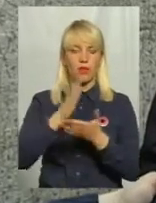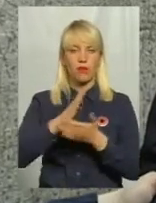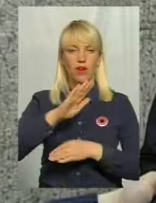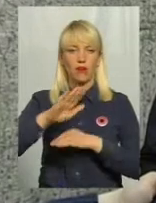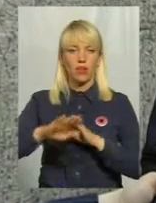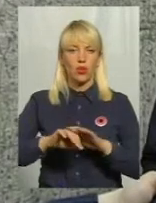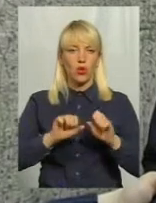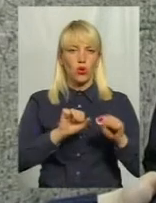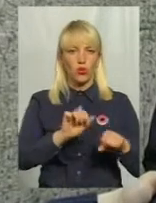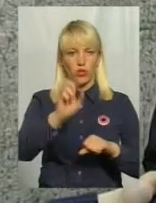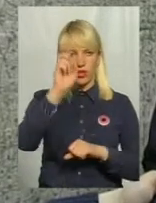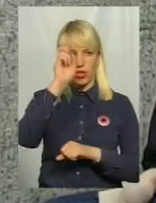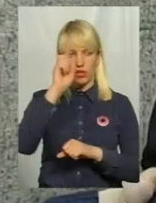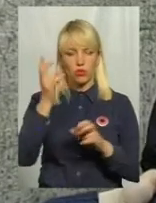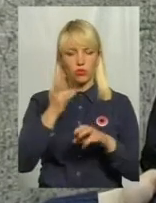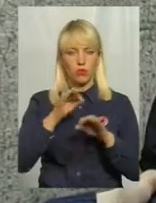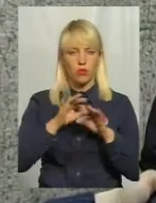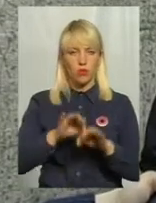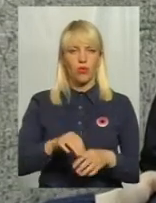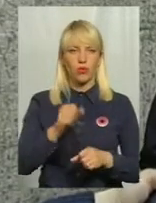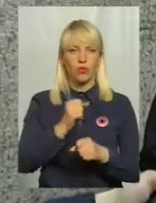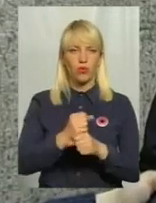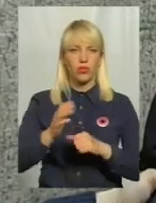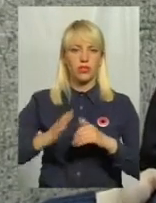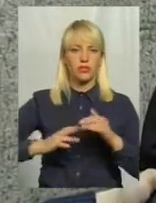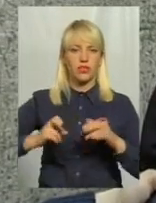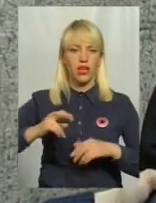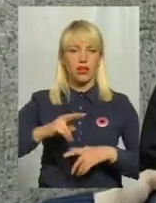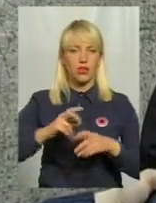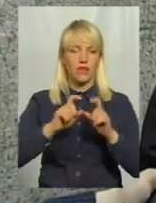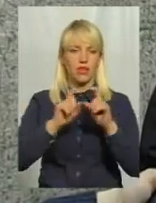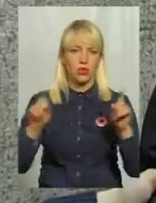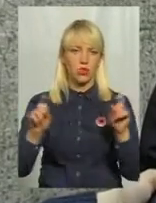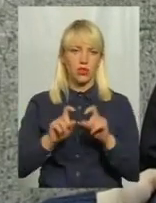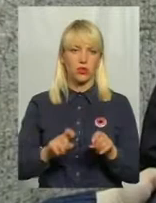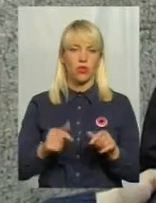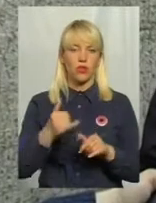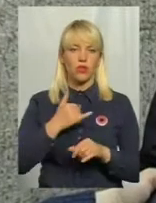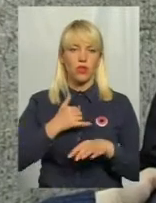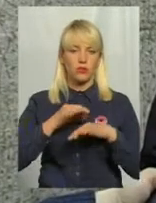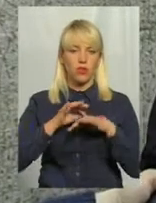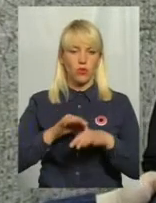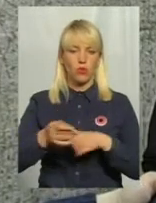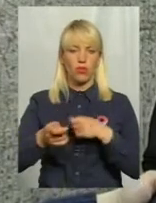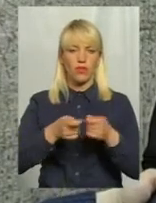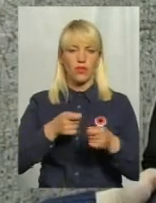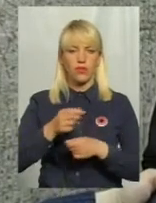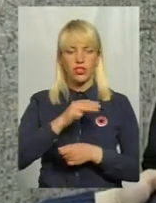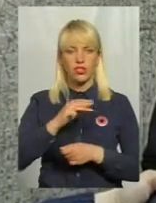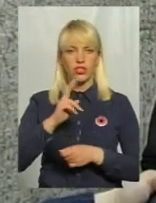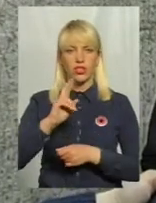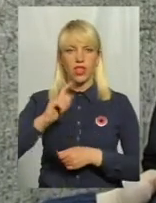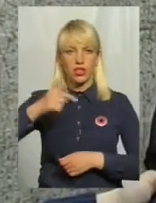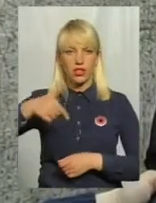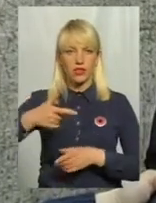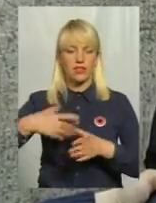Звісно ж, тут повинні робити роботу спеціалізовані установи. У нас проводить управління житлово-комунального господарства, всі